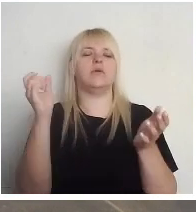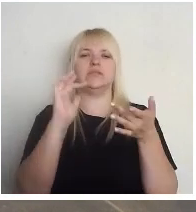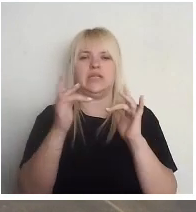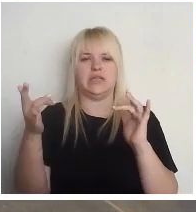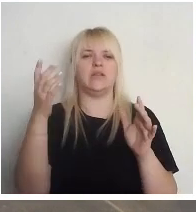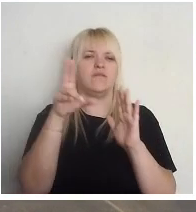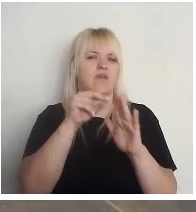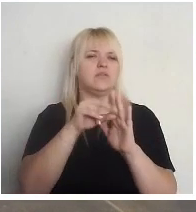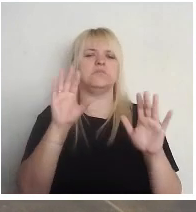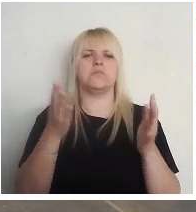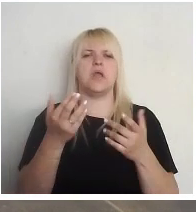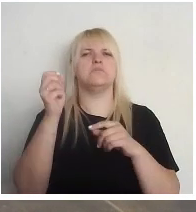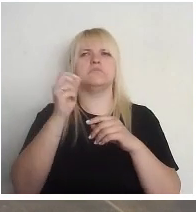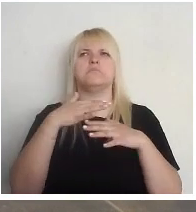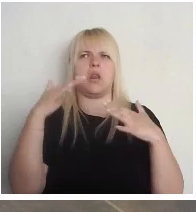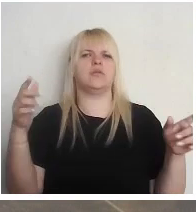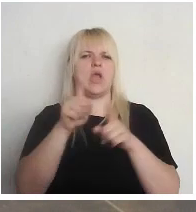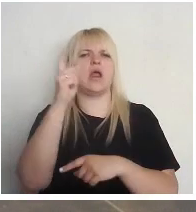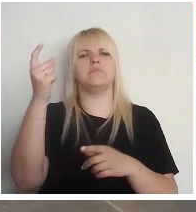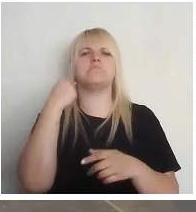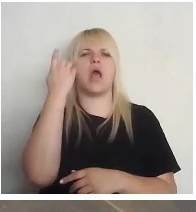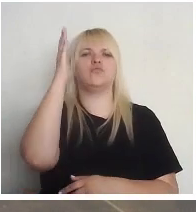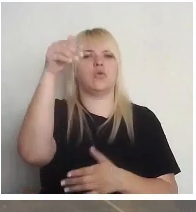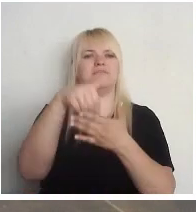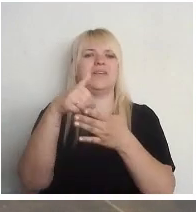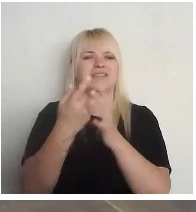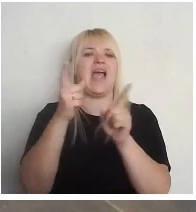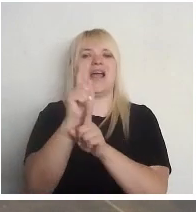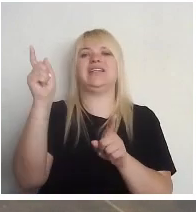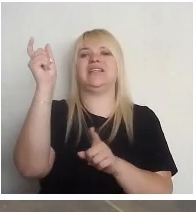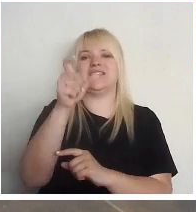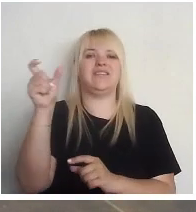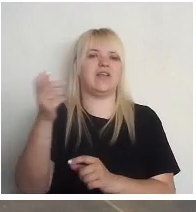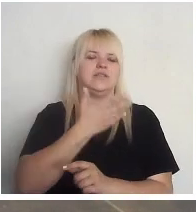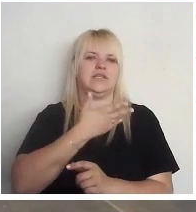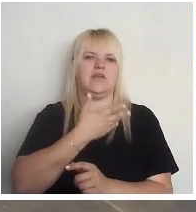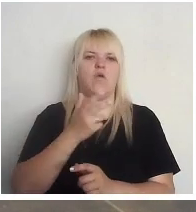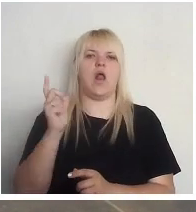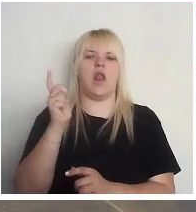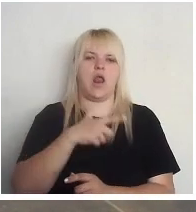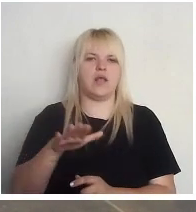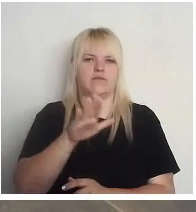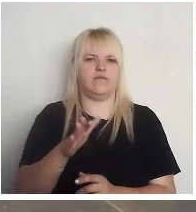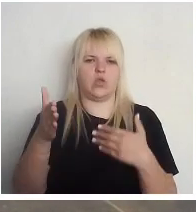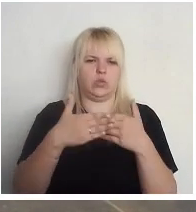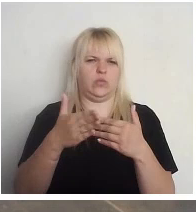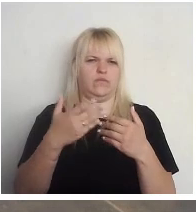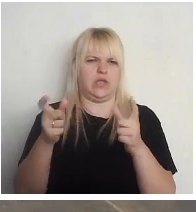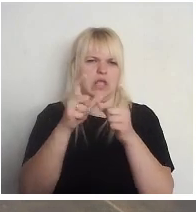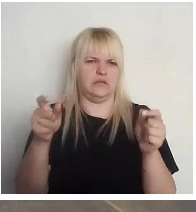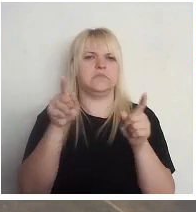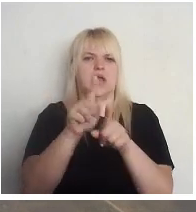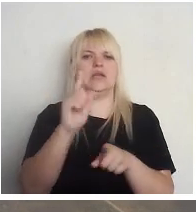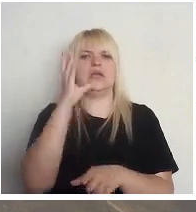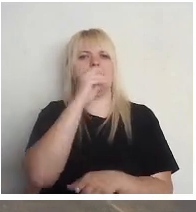daudz plašāk pieejama balsošana pa pastu arī tiem cilvēkiem, kas dzīvo Savos no Latvijā, pret tūlumā saviem iecekņiem, arī viņiem ir tāda iespēja.